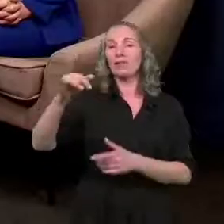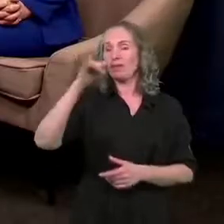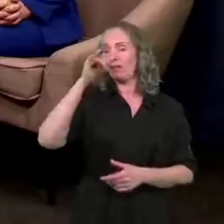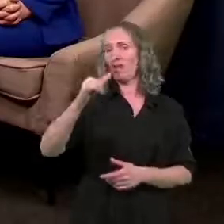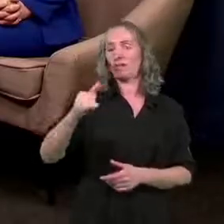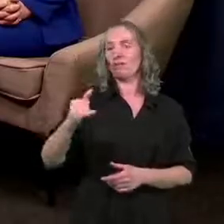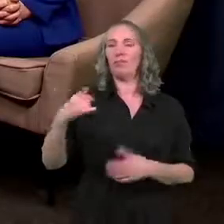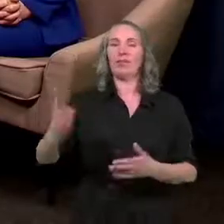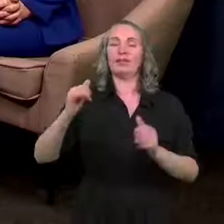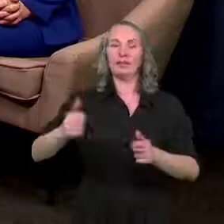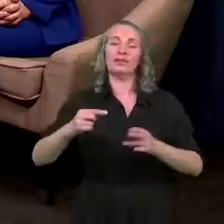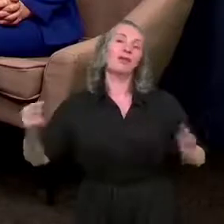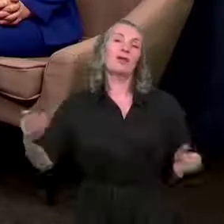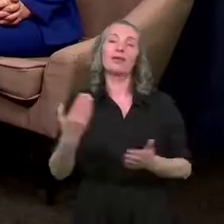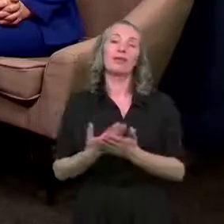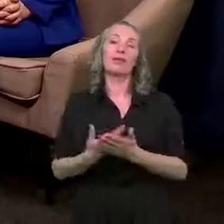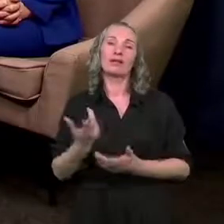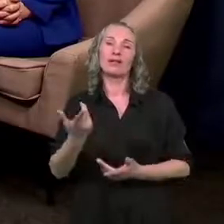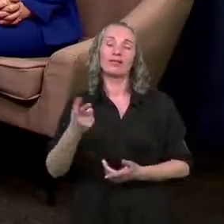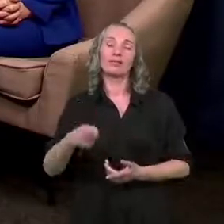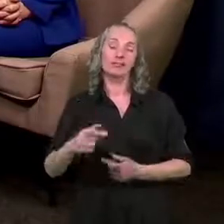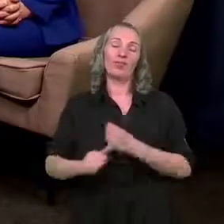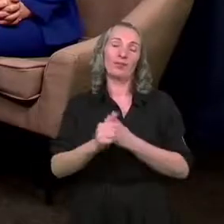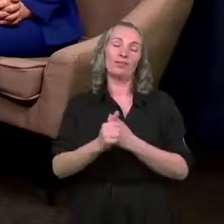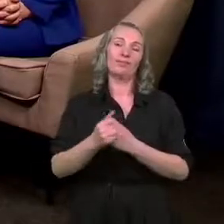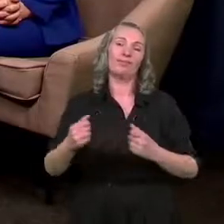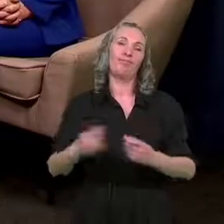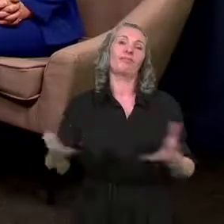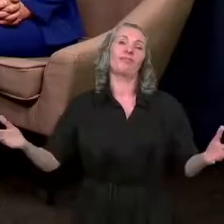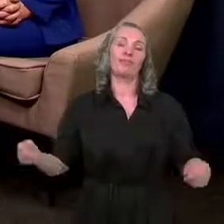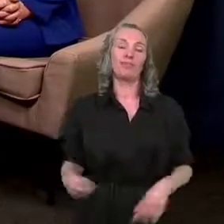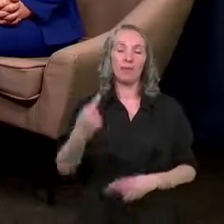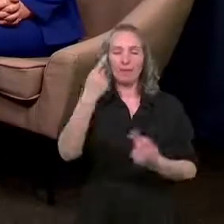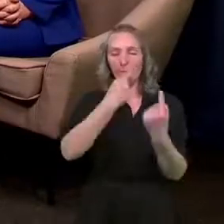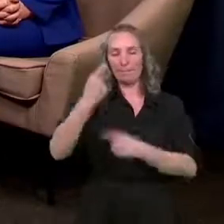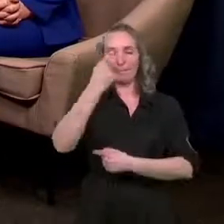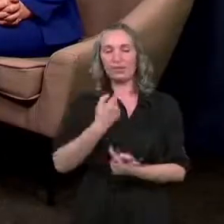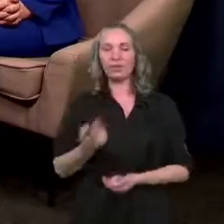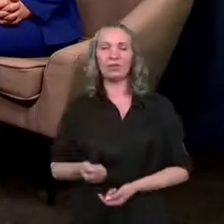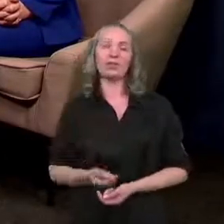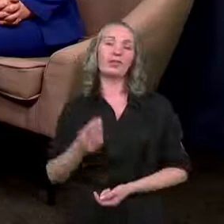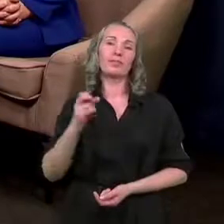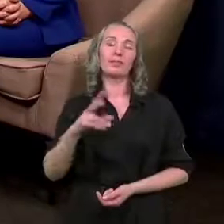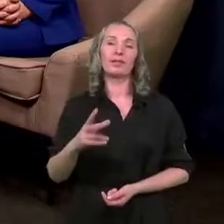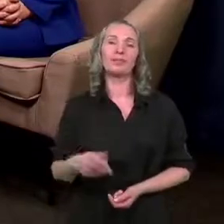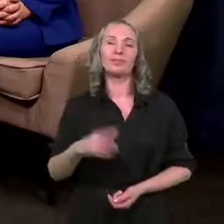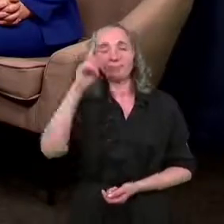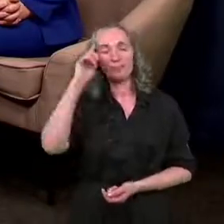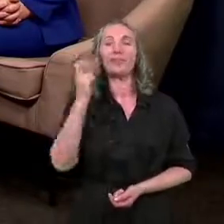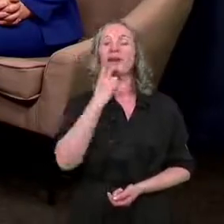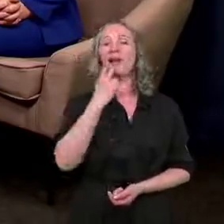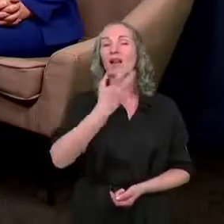zagwarantować i po prostu o to cała rzecz się rozbiła. Teraz myślimy oczywiście także o